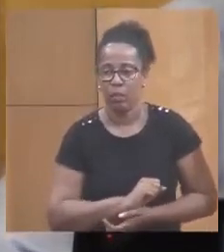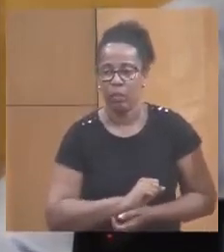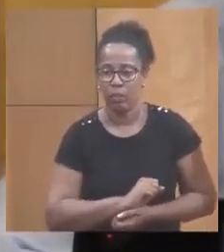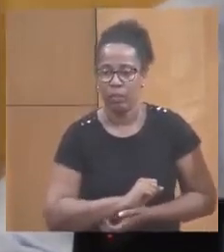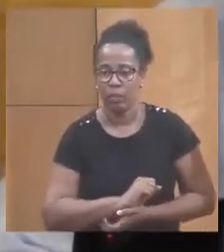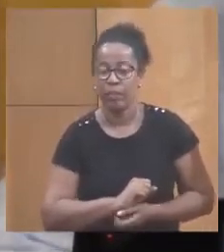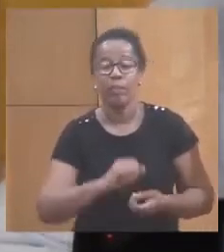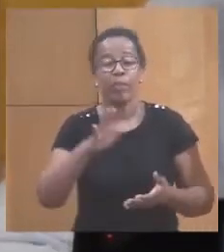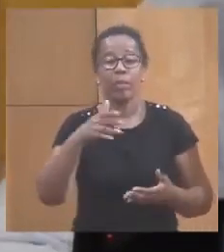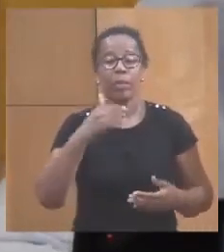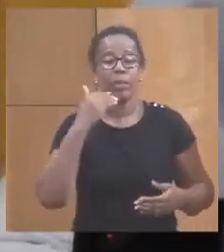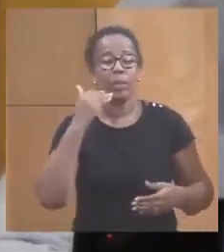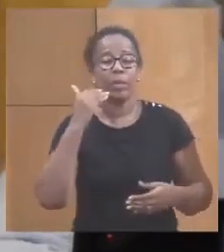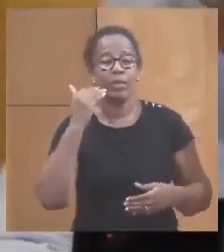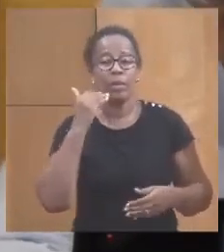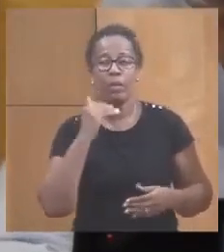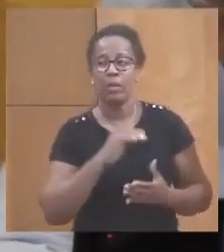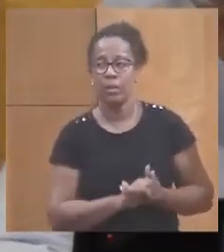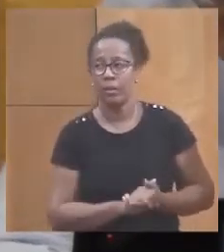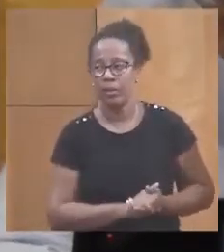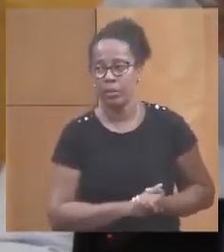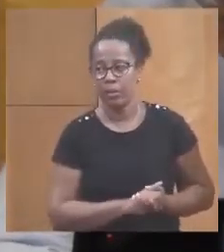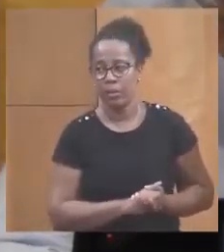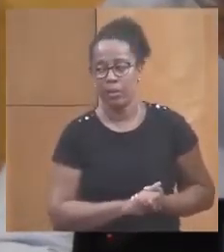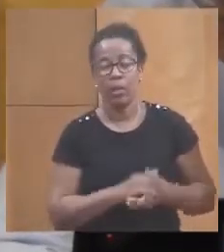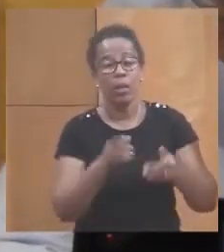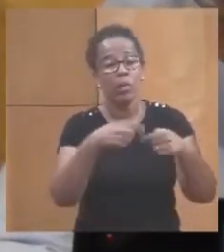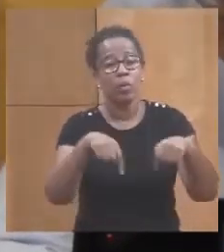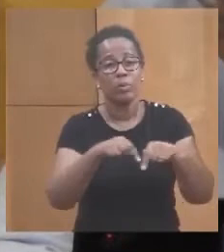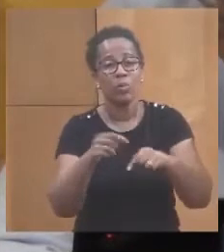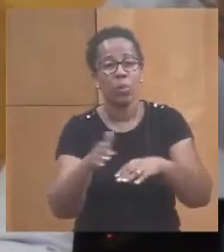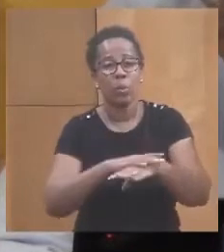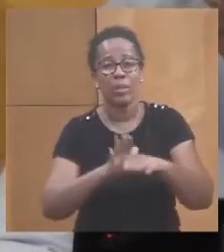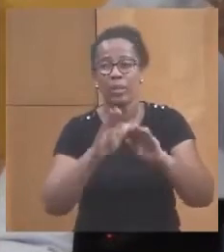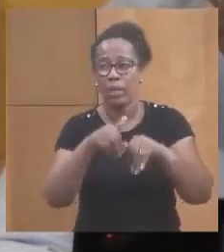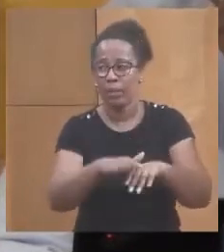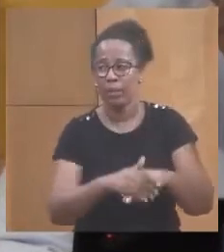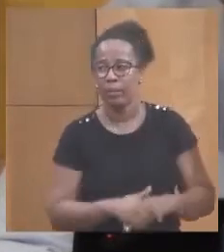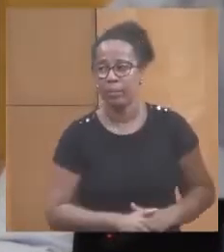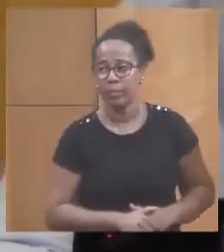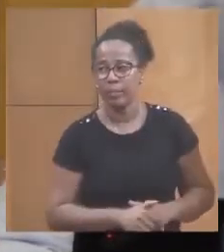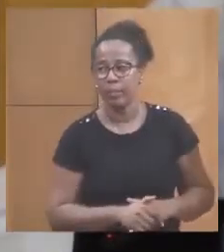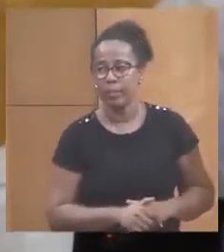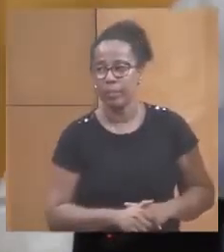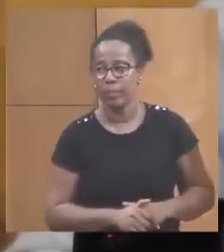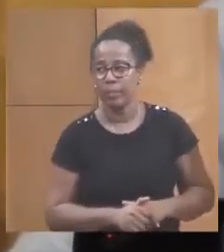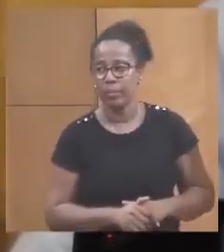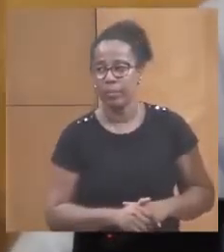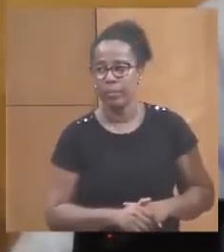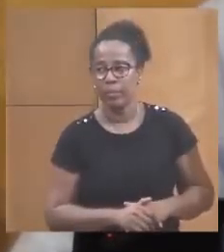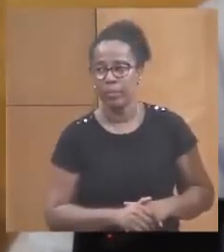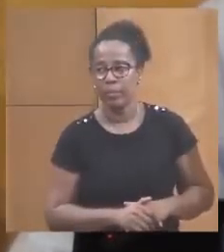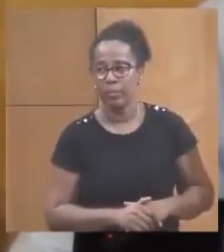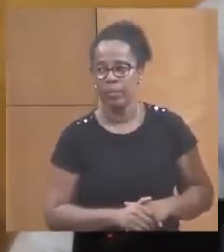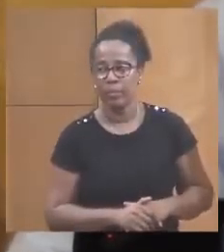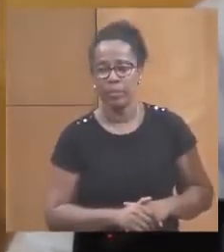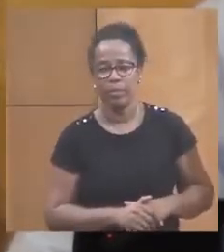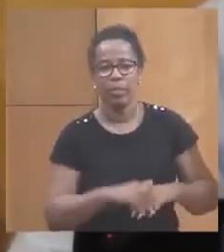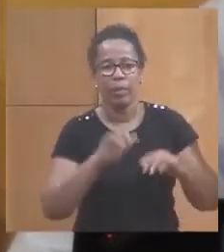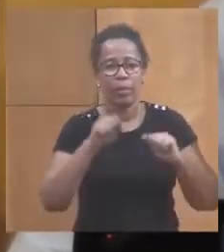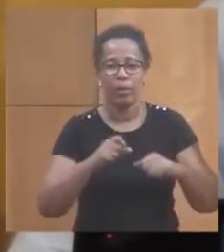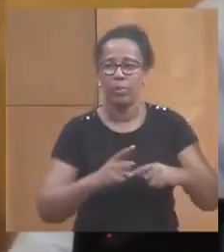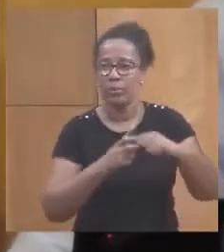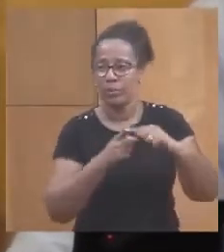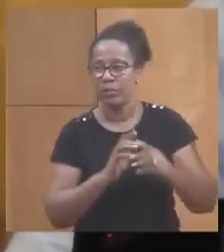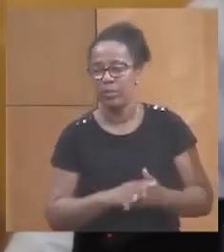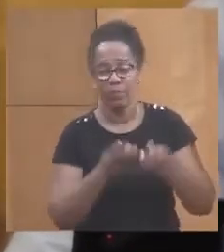de la commission politique de la mer, d'abord. Avis favorable. Bon,